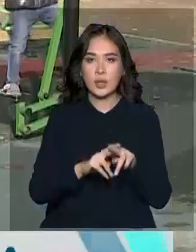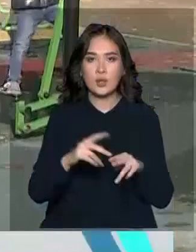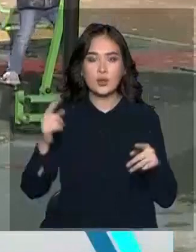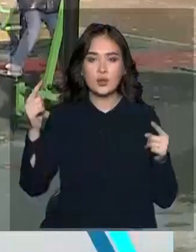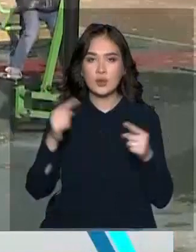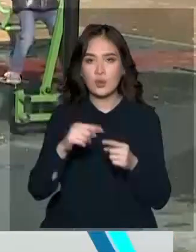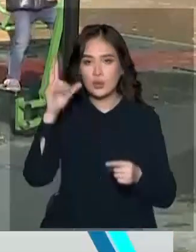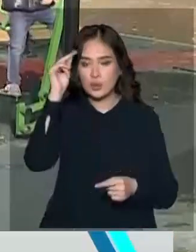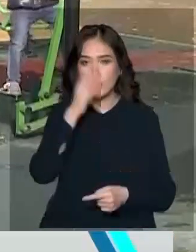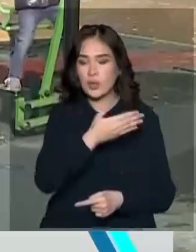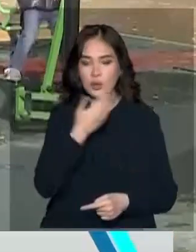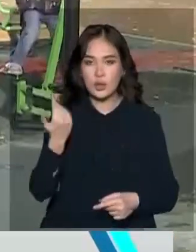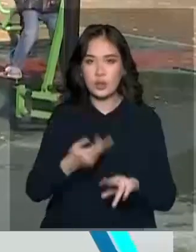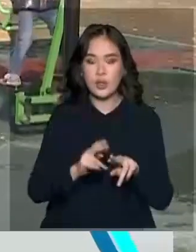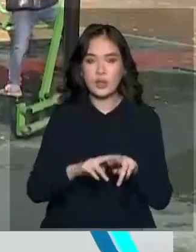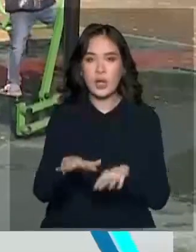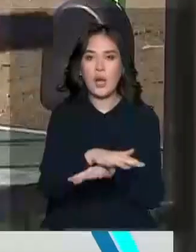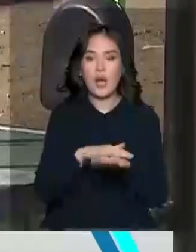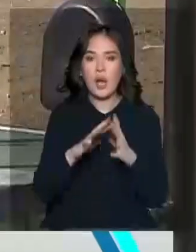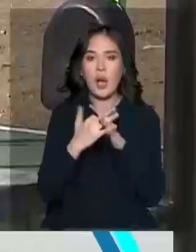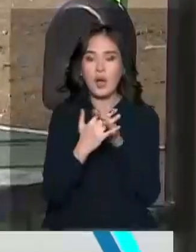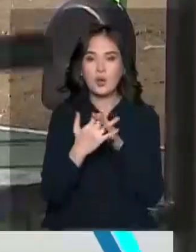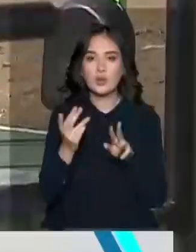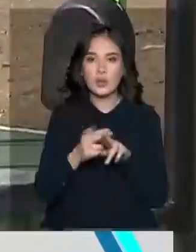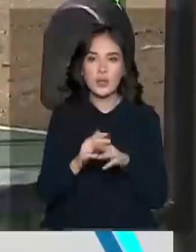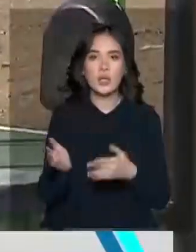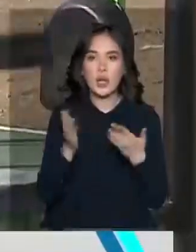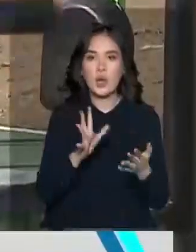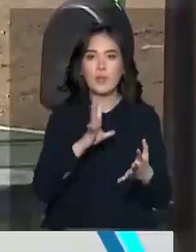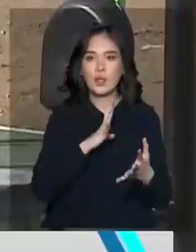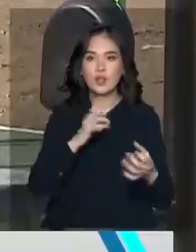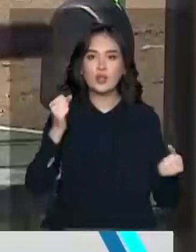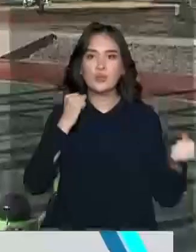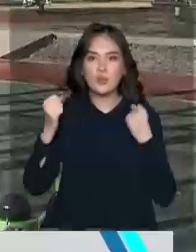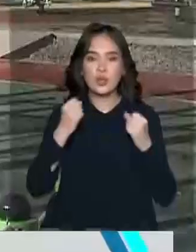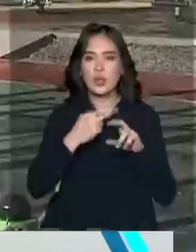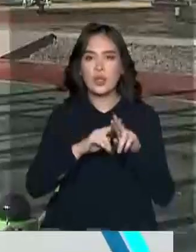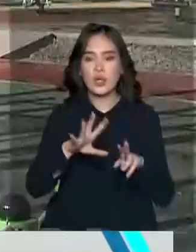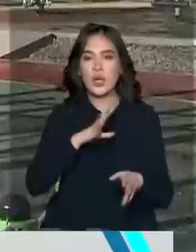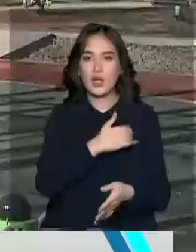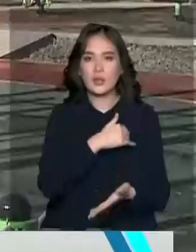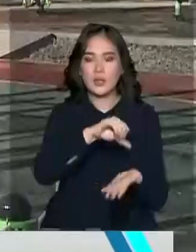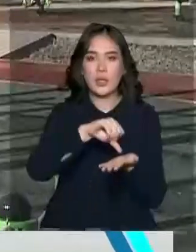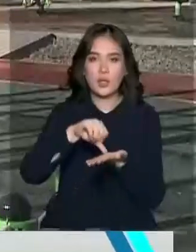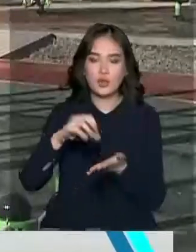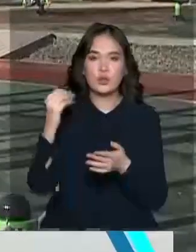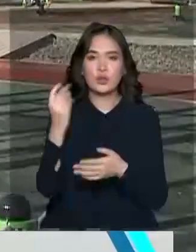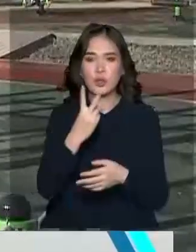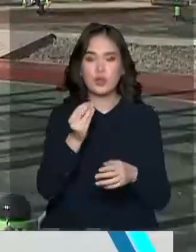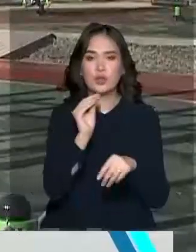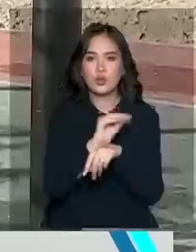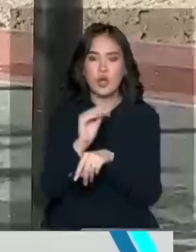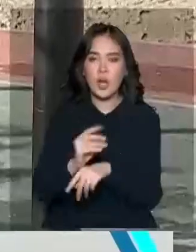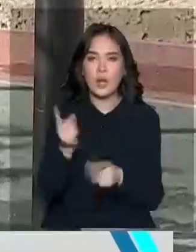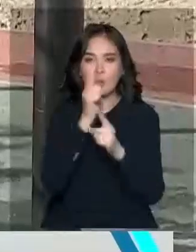Ауыл әкімінің сөзінші баянды қалқын бұқаралық спорт қатарты үшін үш воркаут алаңы орынатылған. Жұрда тағы еке өғойлады. Сонда яғызаманауи